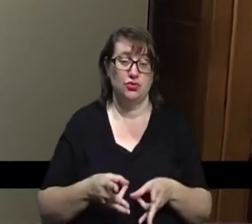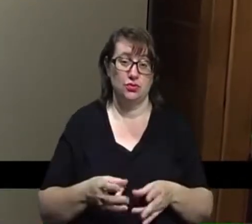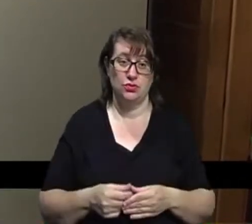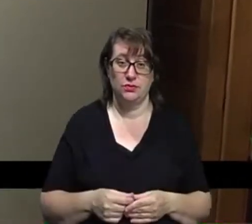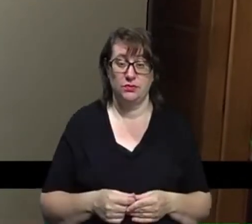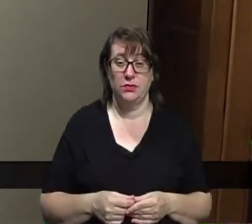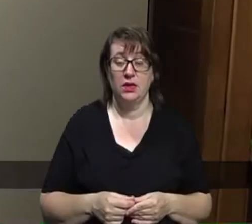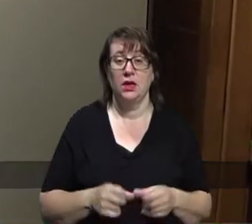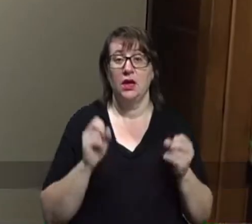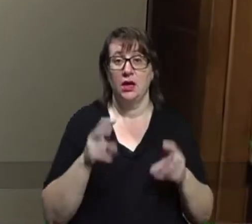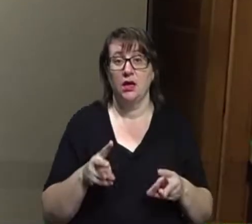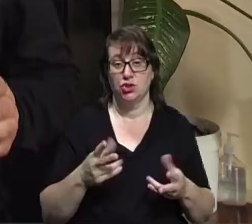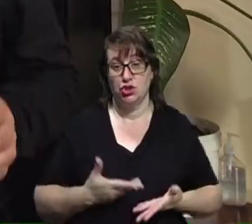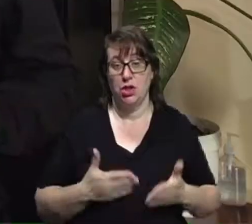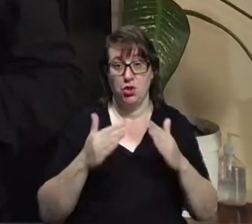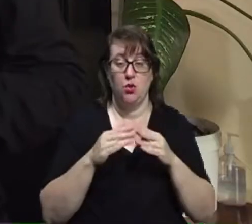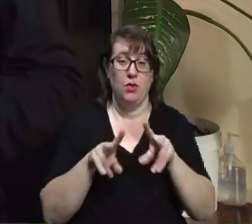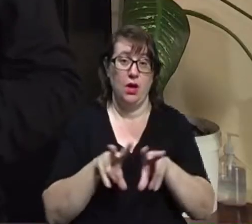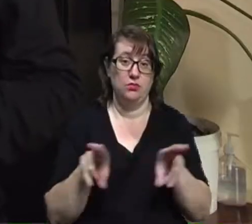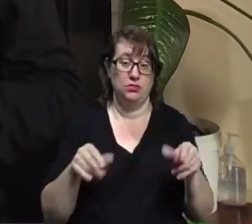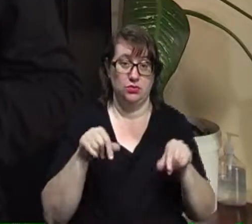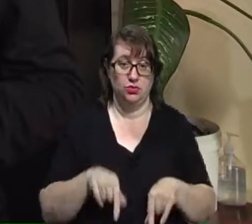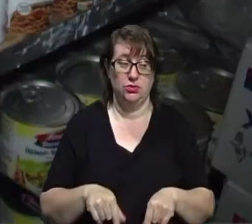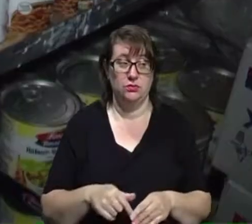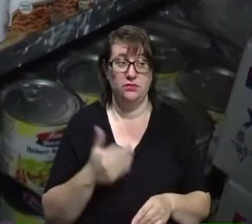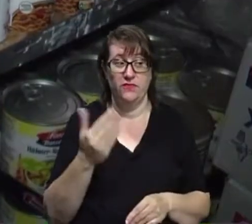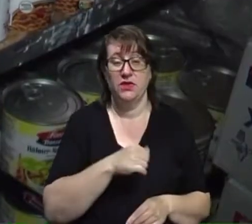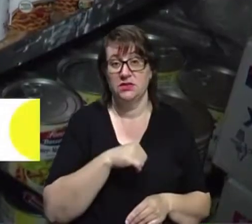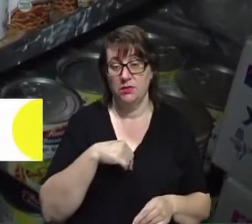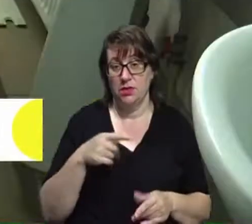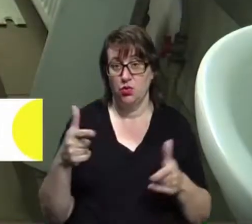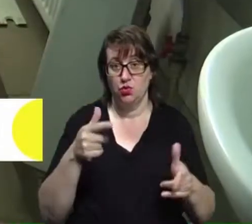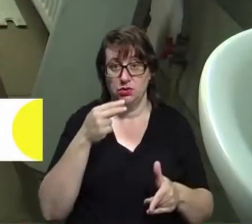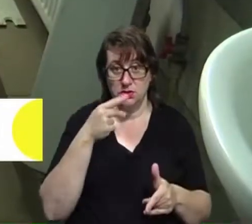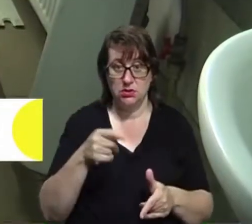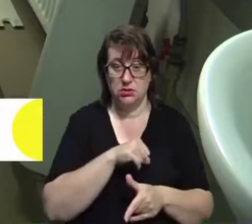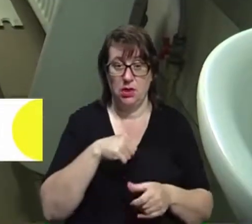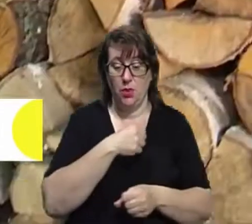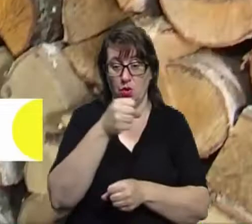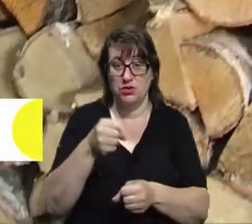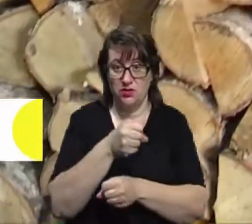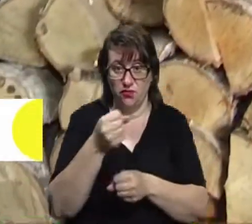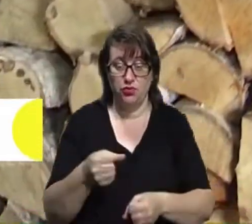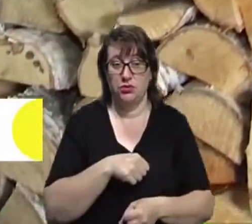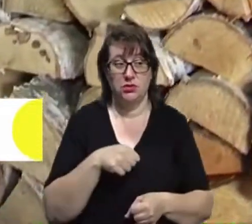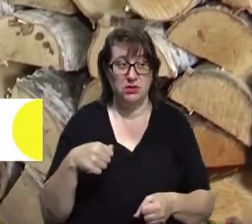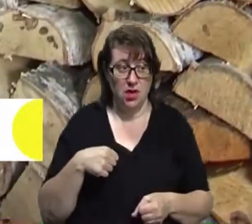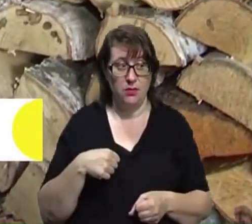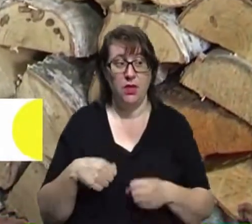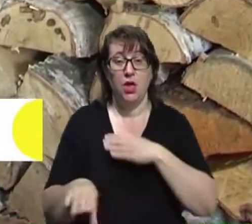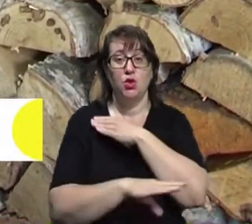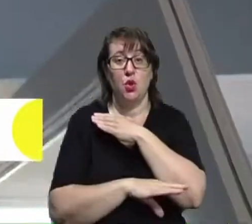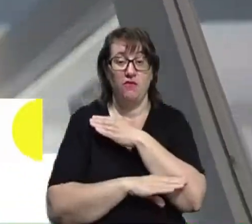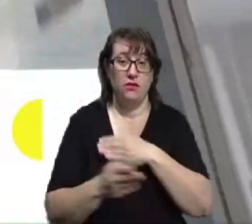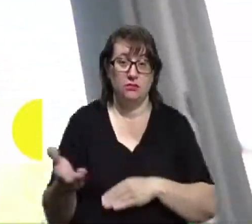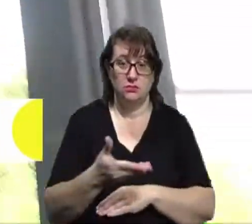жила я вдома, так і живу тут. Вони самі готовять їжу, самі консервують. Вони самі пруть, дрова заготавлюють